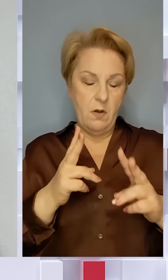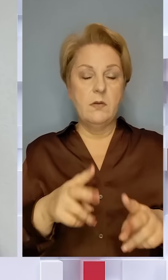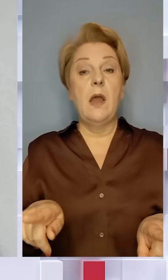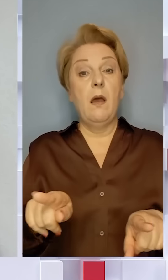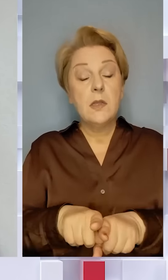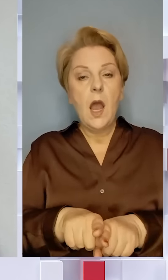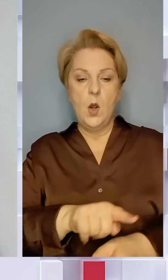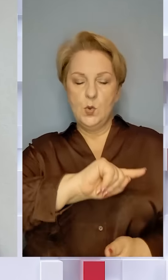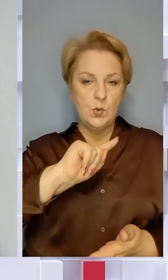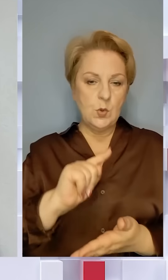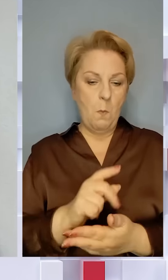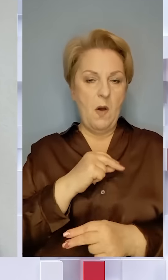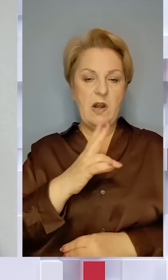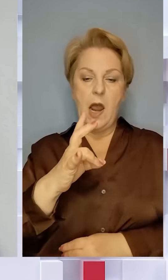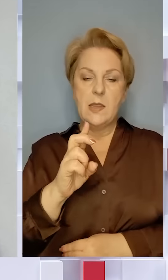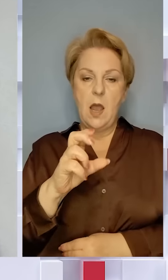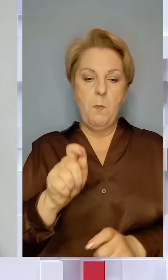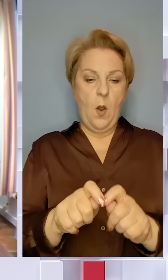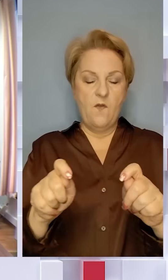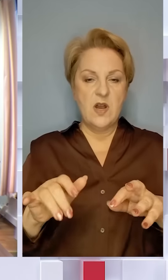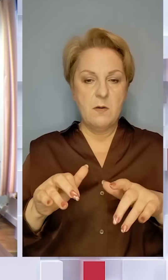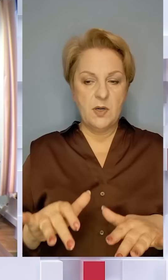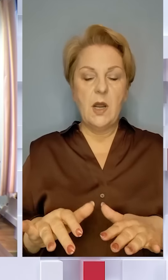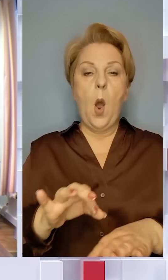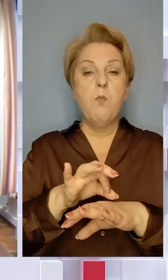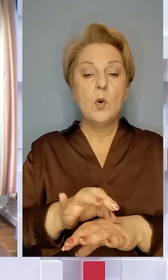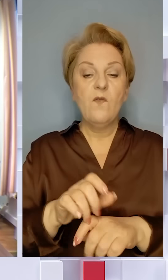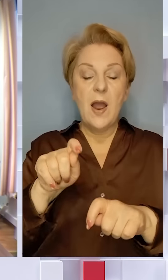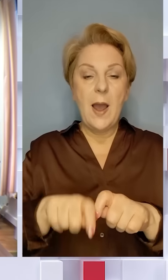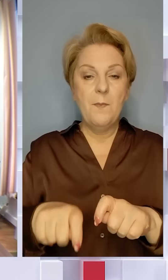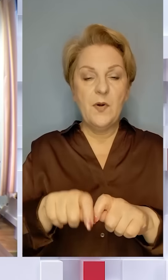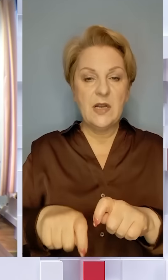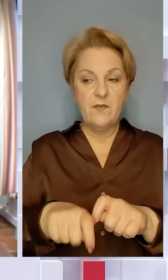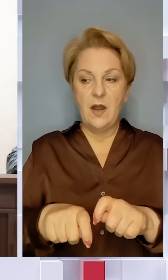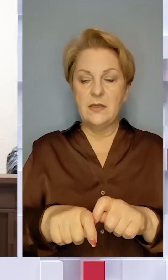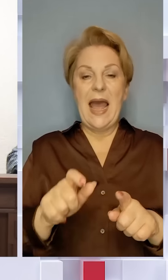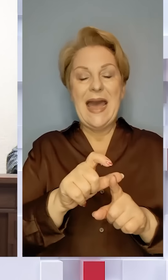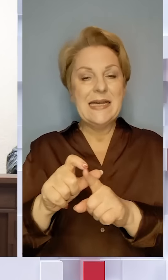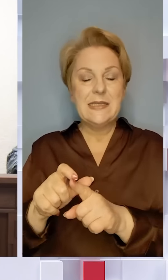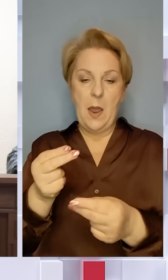чином зобов'язав працівників НАБУ відкрити провадження і провести перевірку слід бізнесмена.